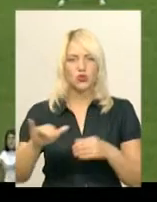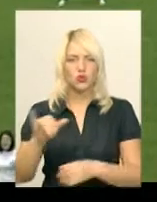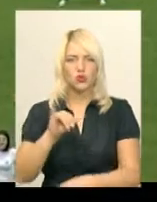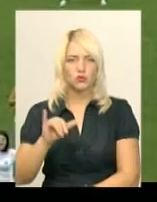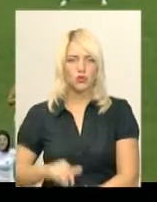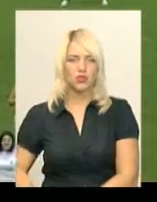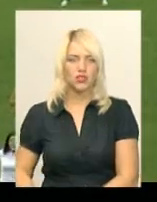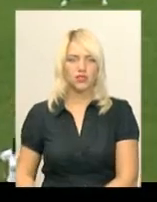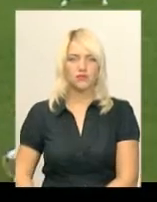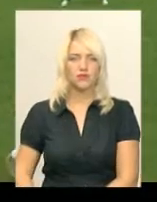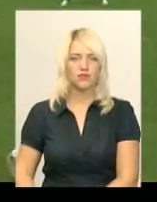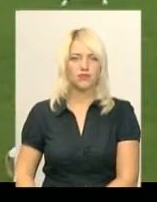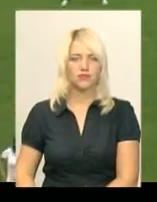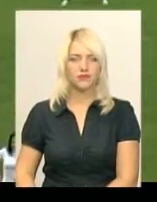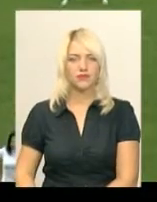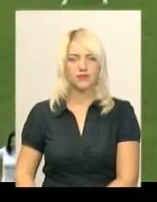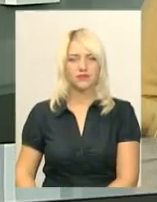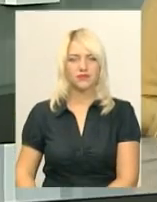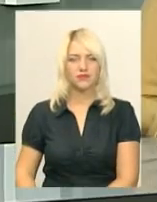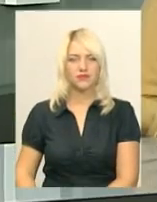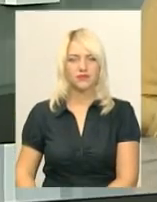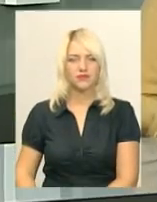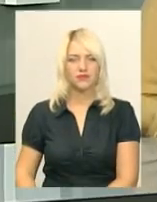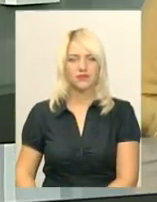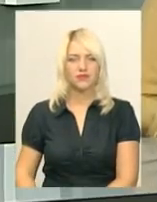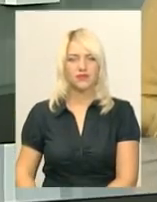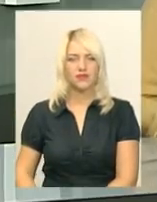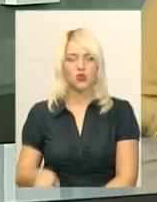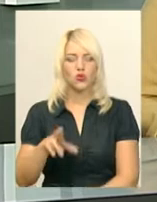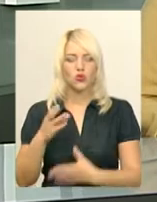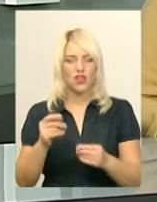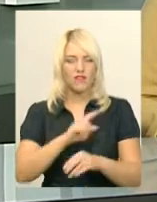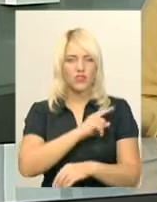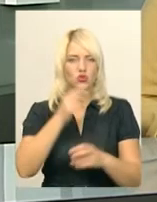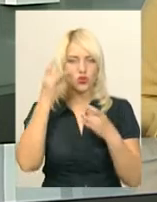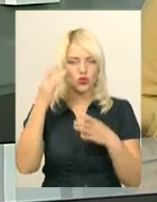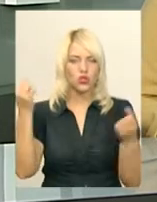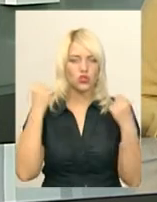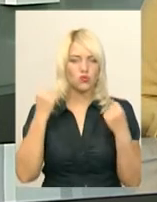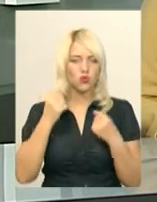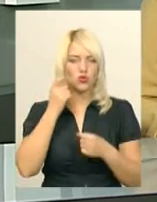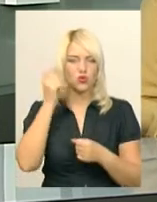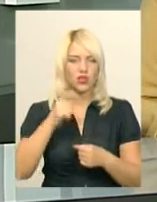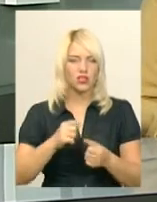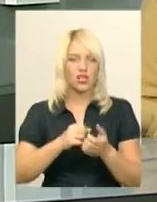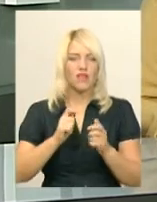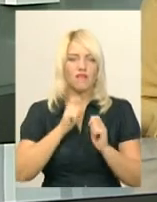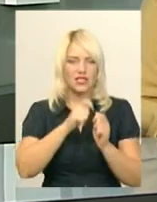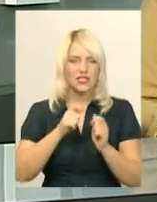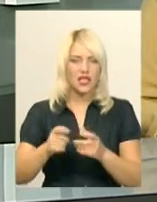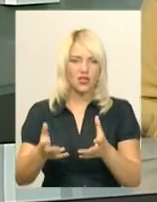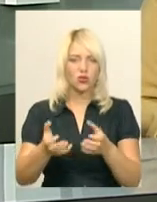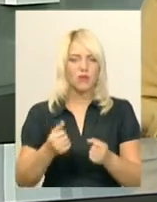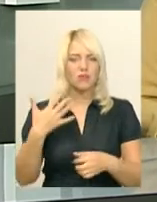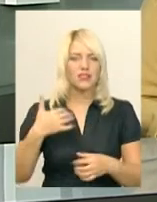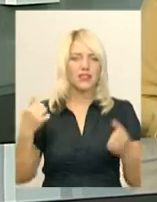Цегольник, новини Поділля Центр. До Дня фізичної культури і спорту України відзнаки отримали 50